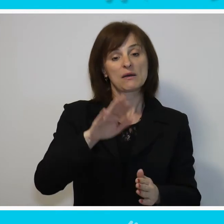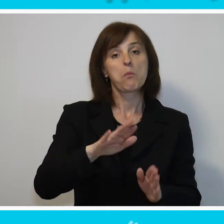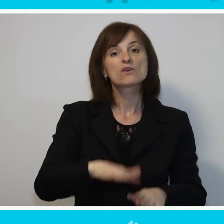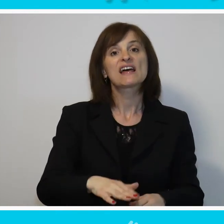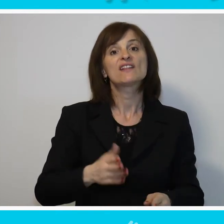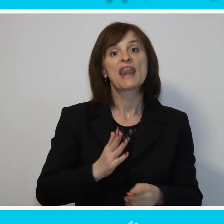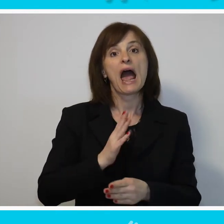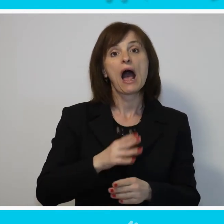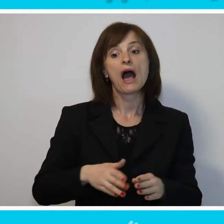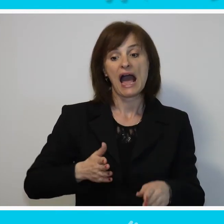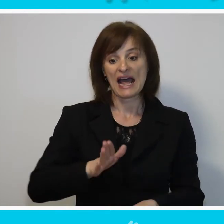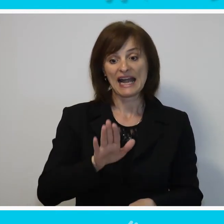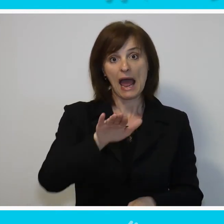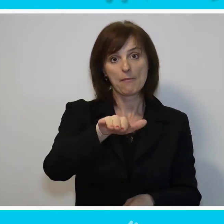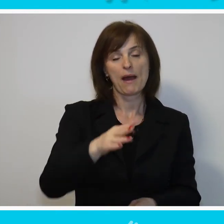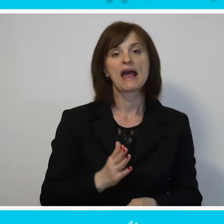na ulazu.